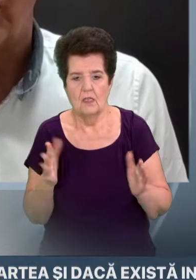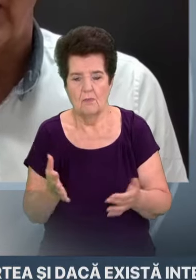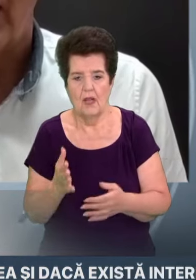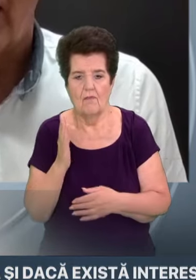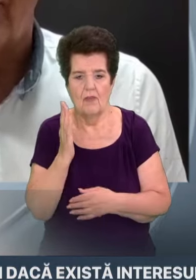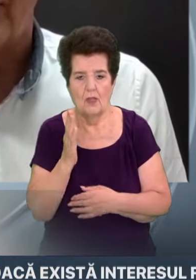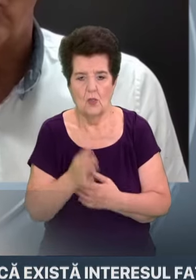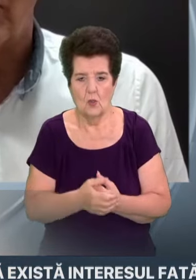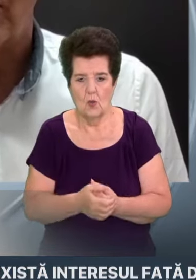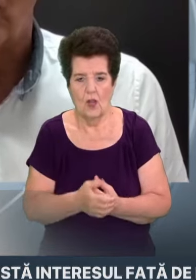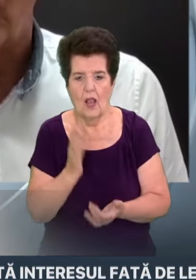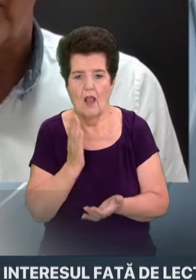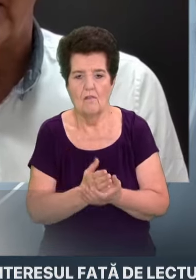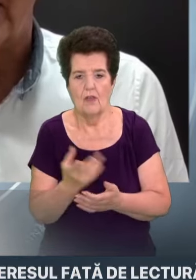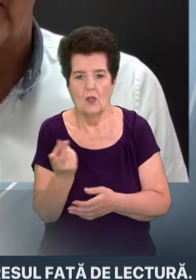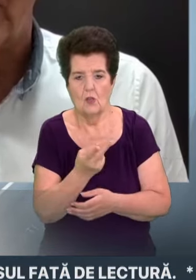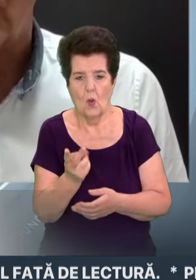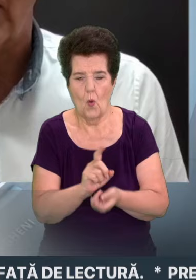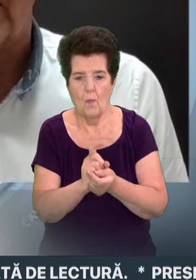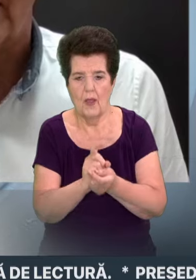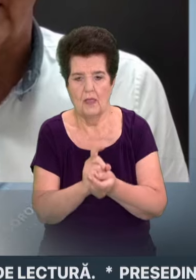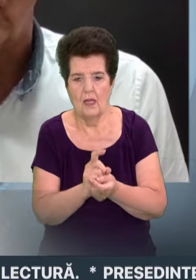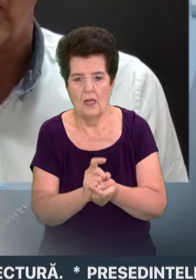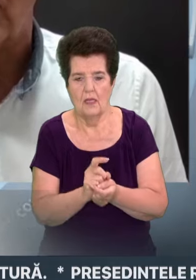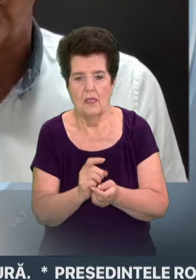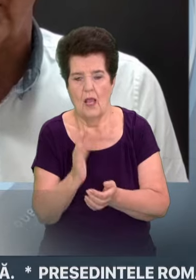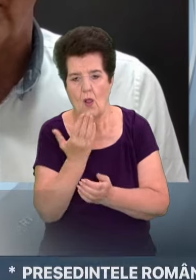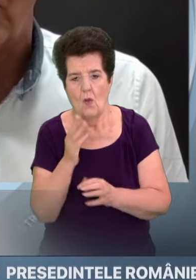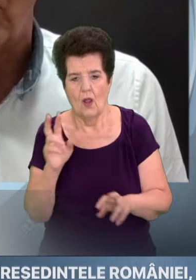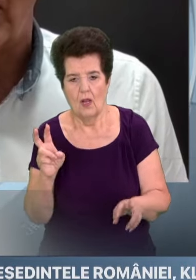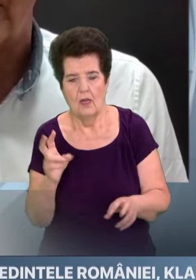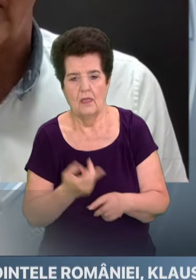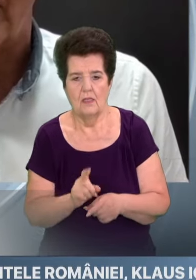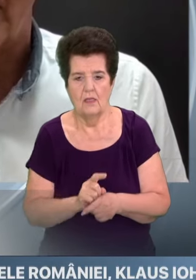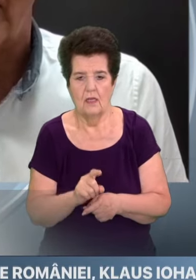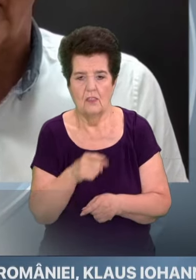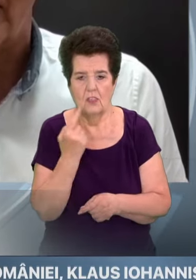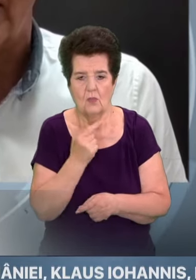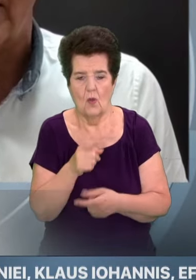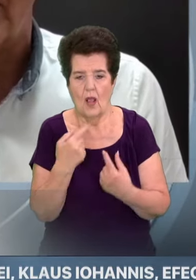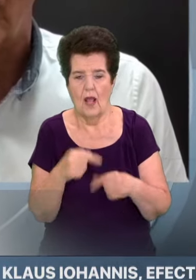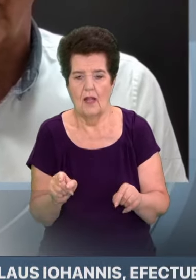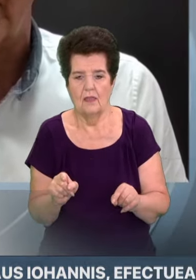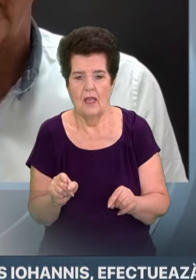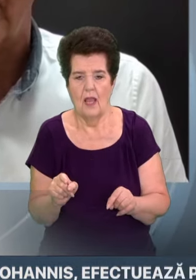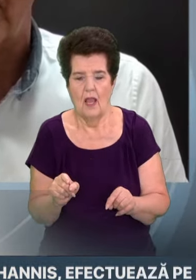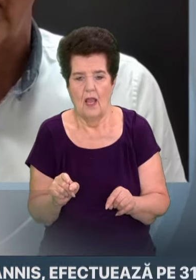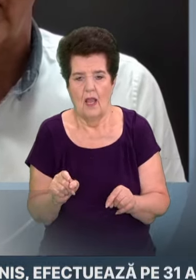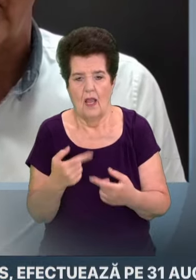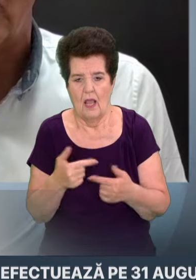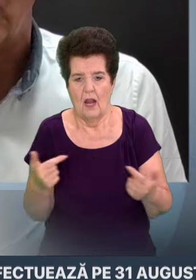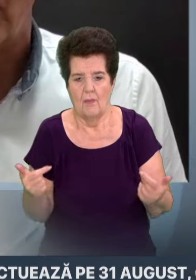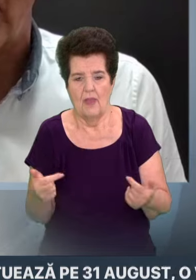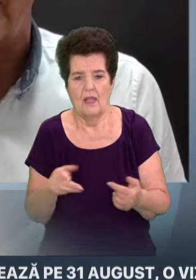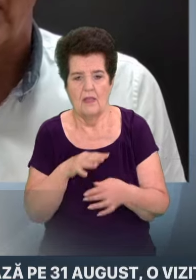viitor, având cele două bătălii în oglindă. Sigur, nu uităm nici celelalte elemente, direcțiile de ofensivă pe